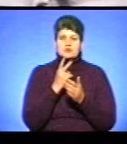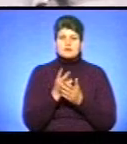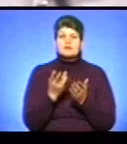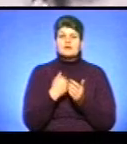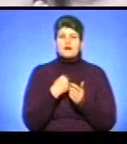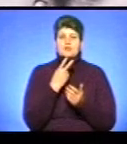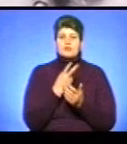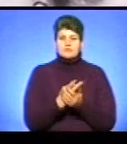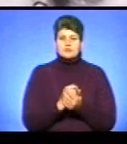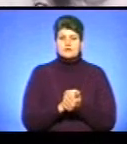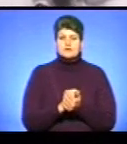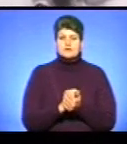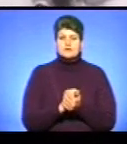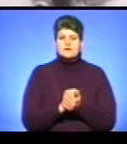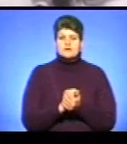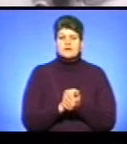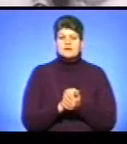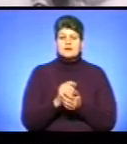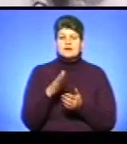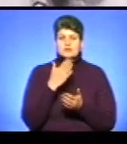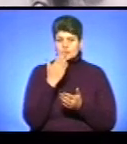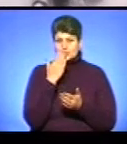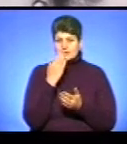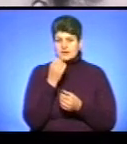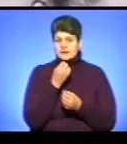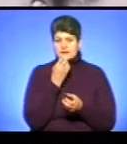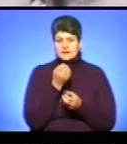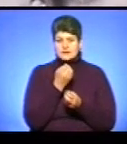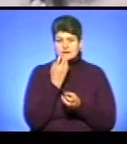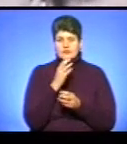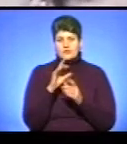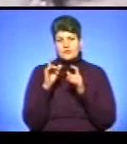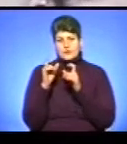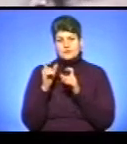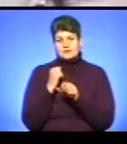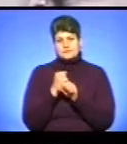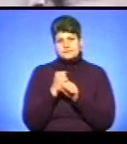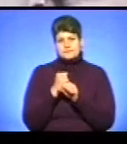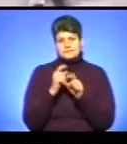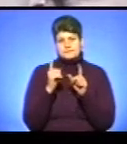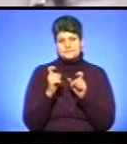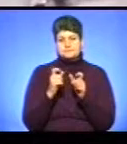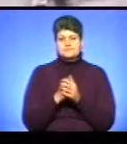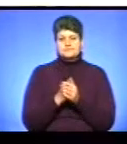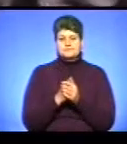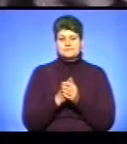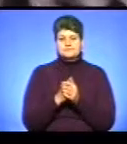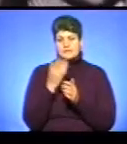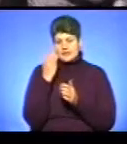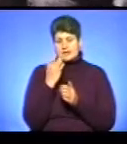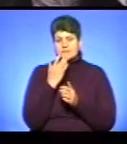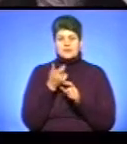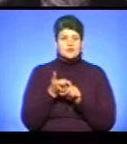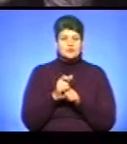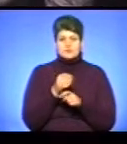побачила. Я нюхала квітку. Фотограф фотографував літом. Мені